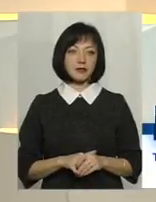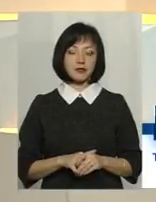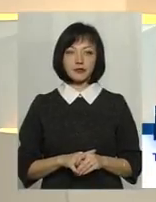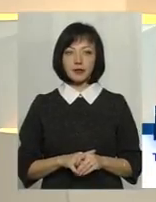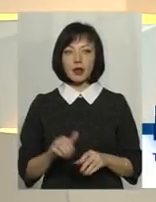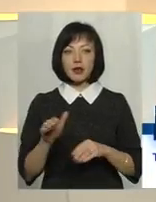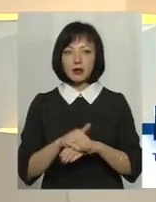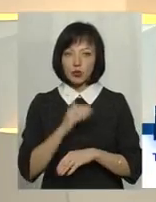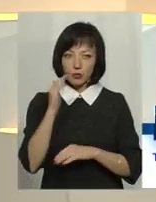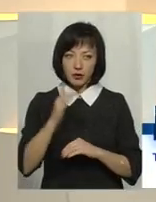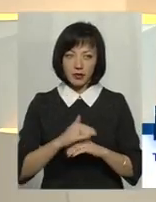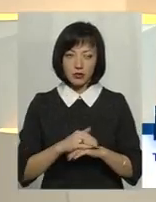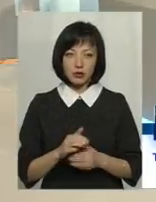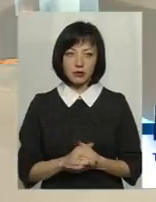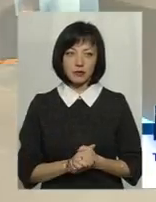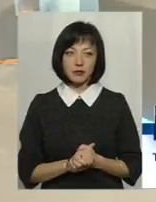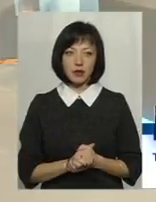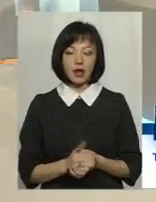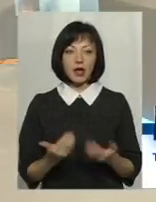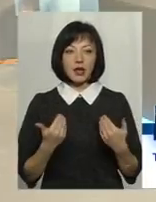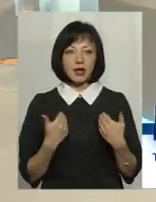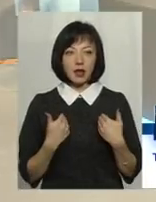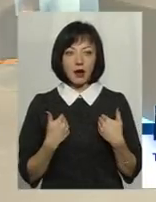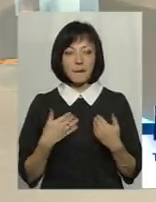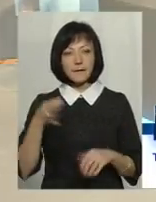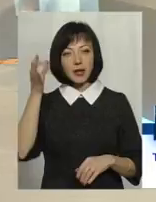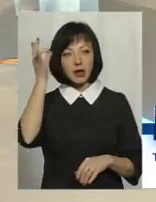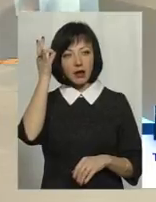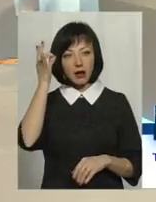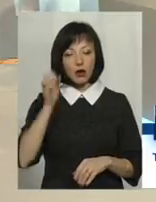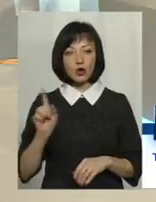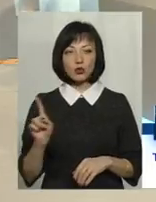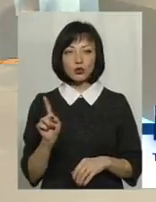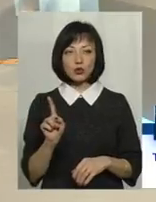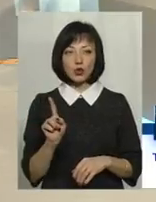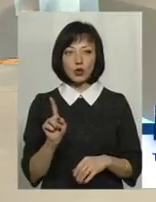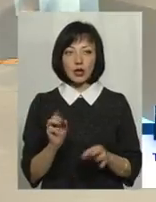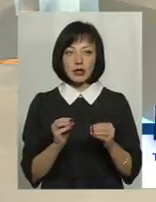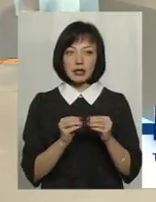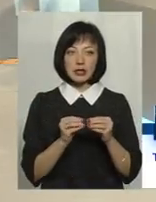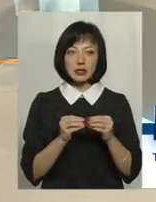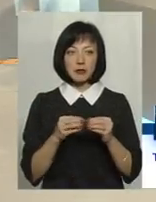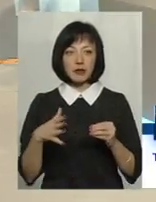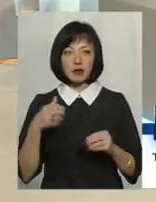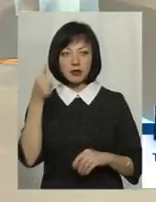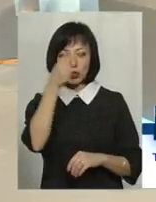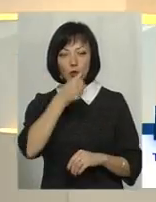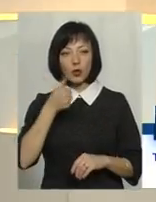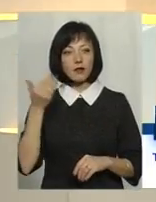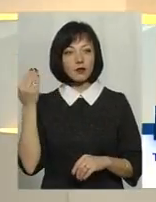Добрий вечір. Добрий вечір. Я пригадую, що років 10-15 тому